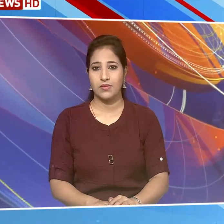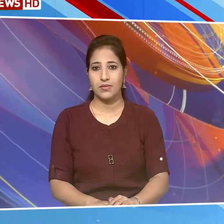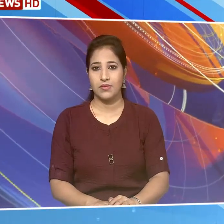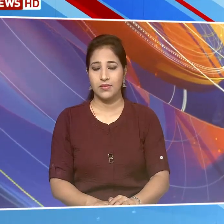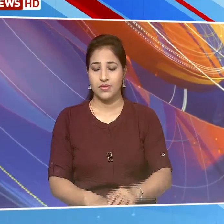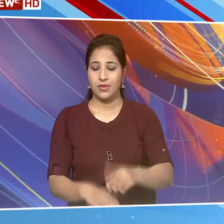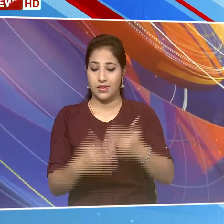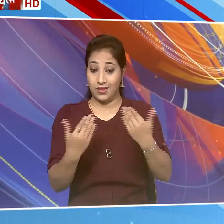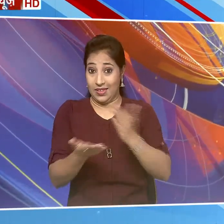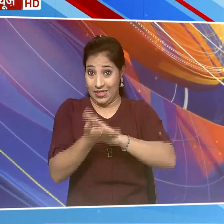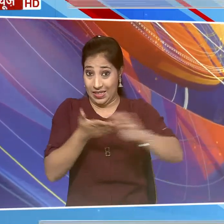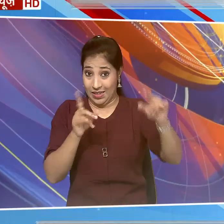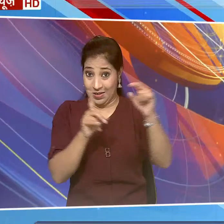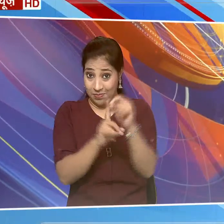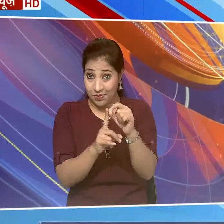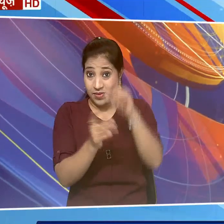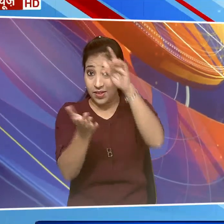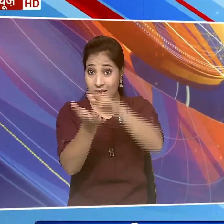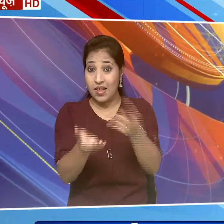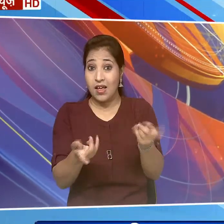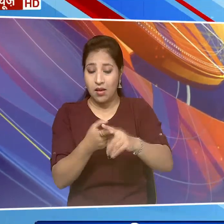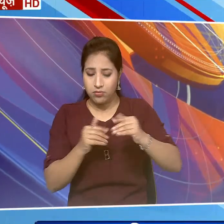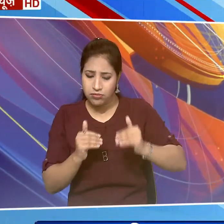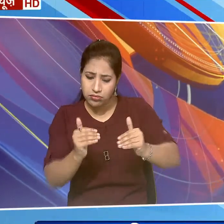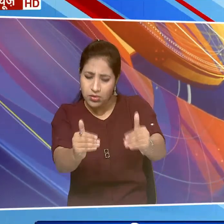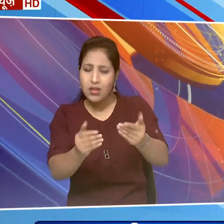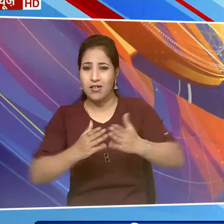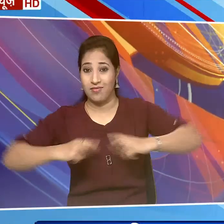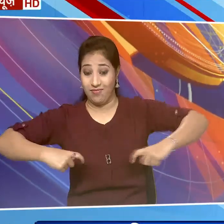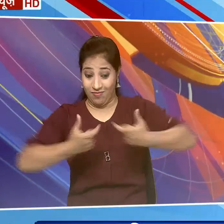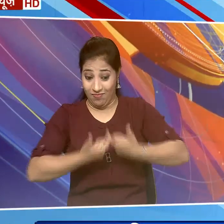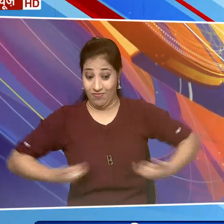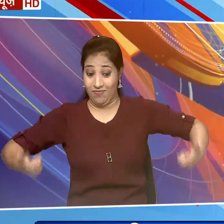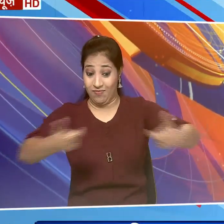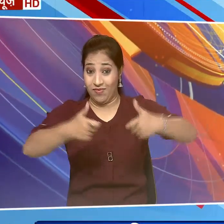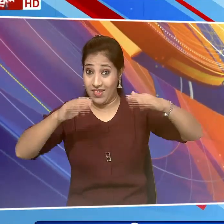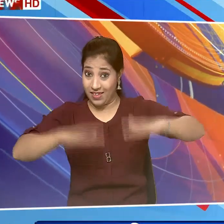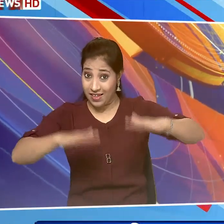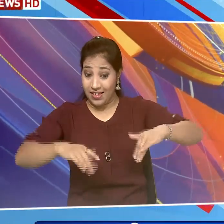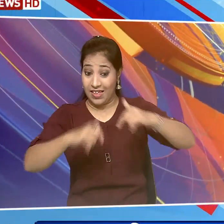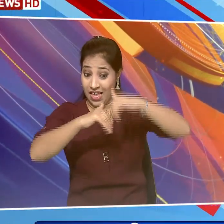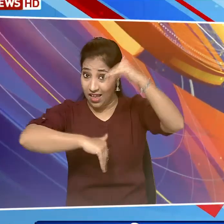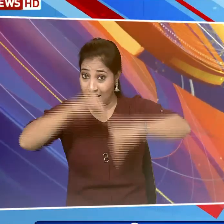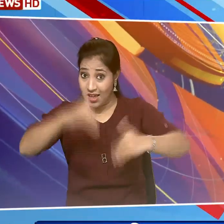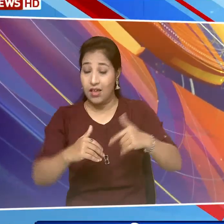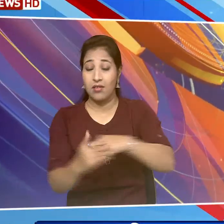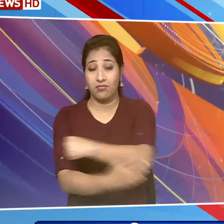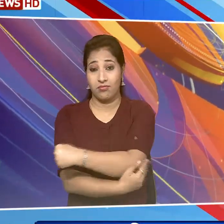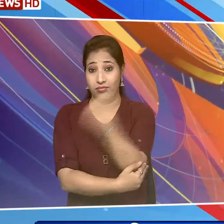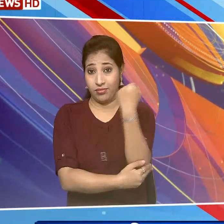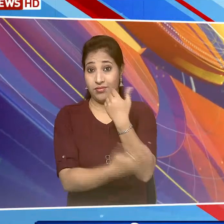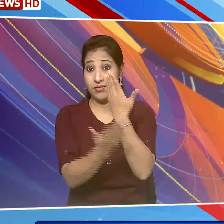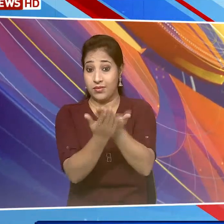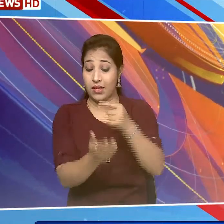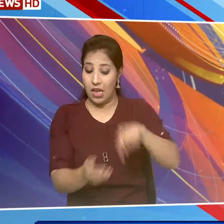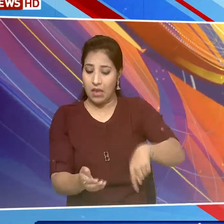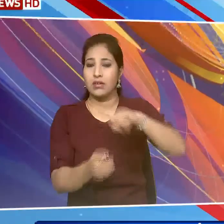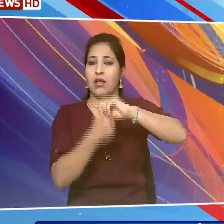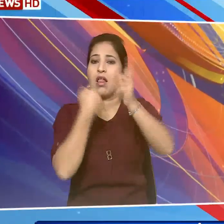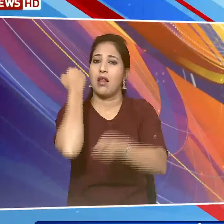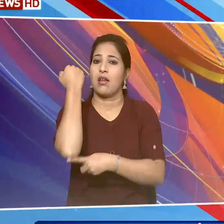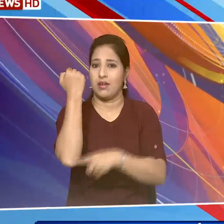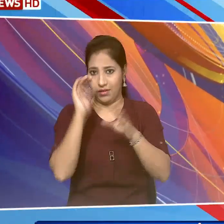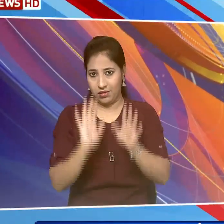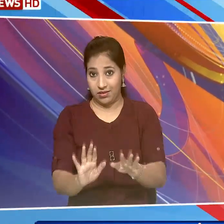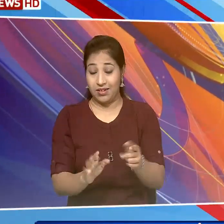और हिमाचल प्रदेश में आगामी विधान सभा चुनाव के लिए नामांकन भरने का आज आखरी दिन है